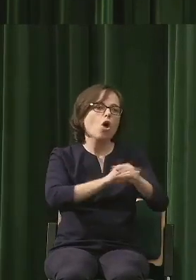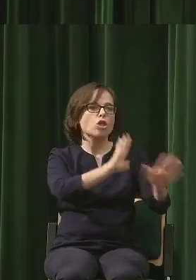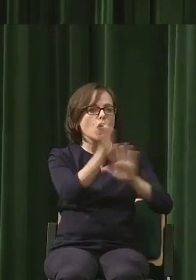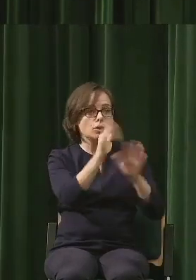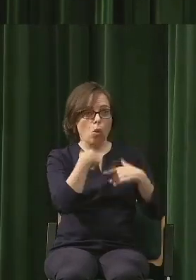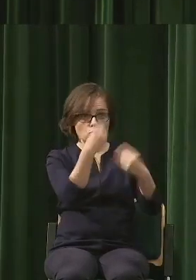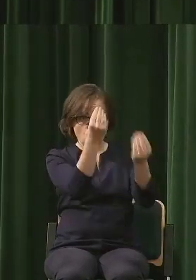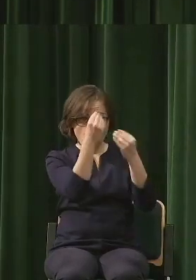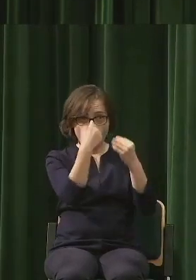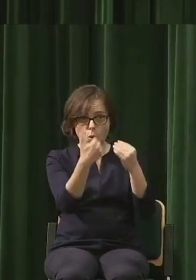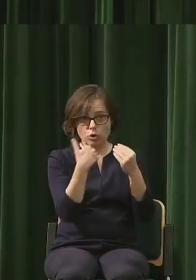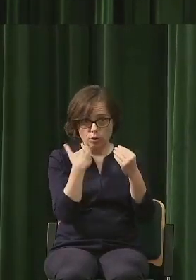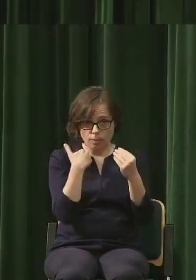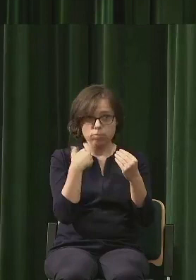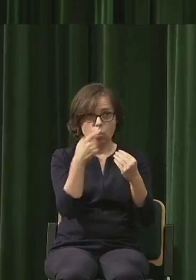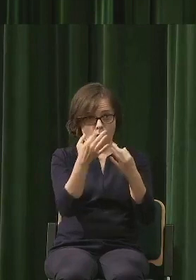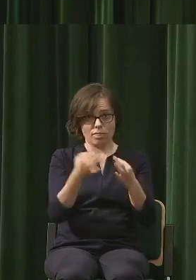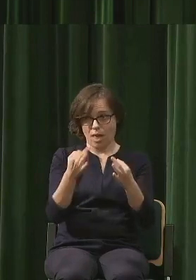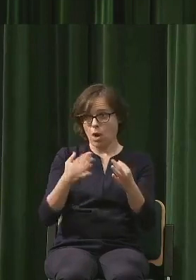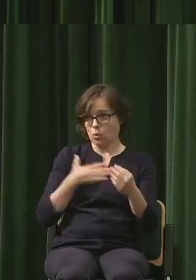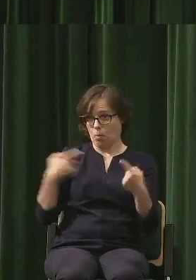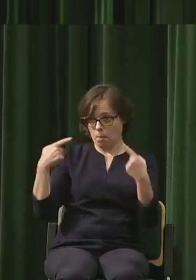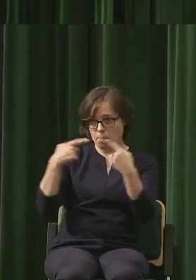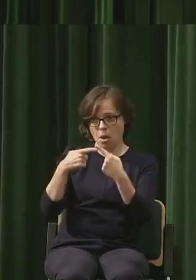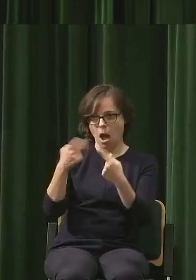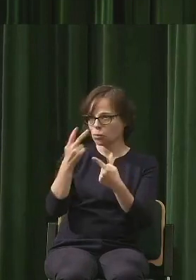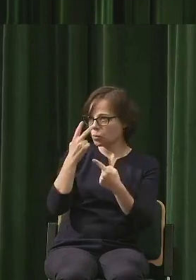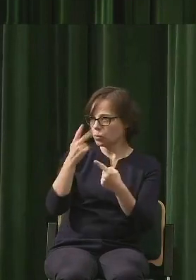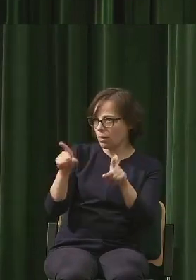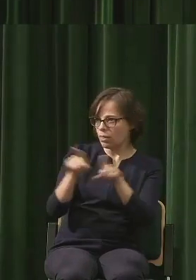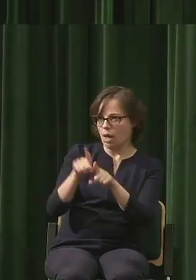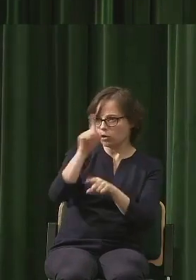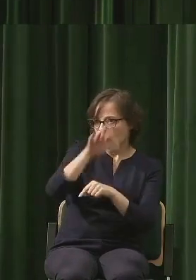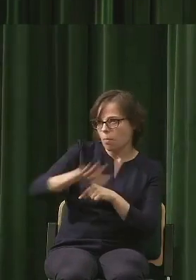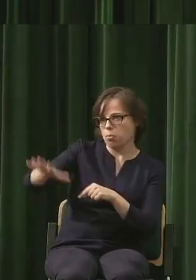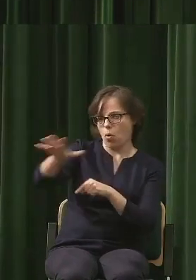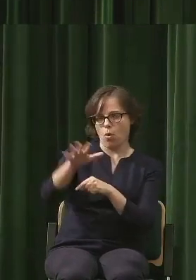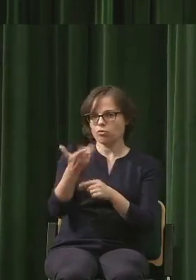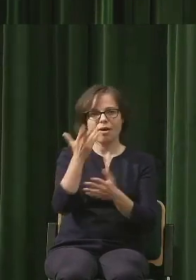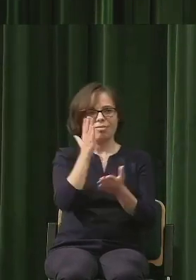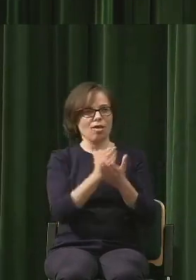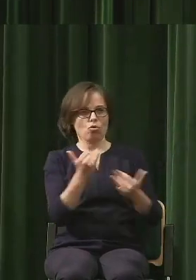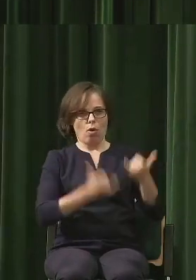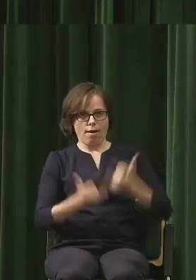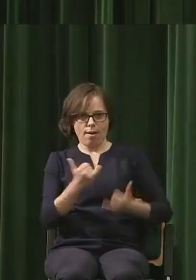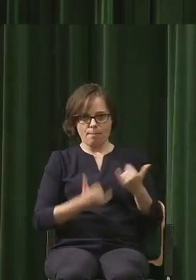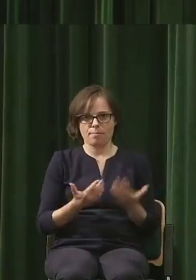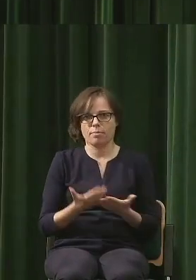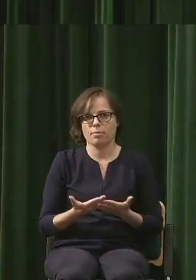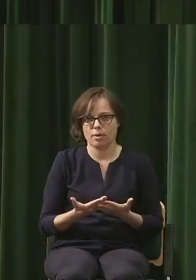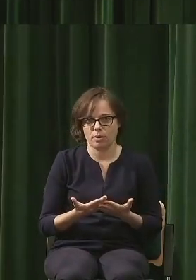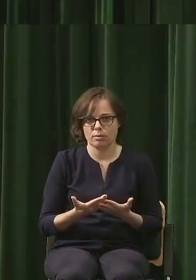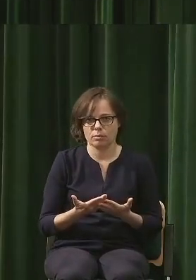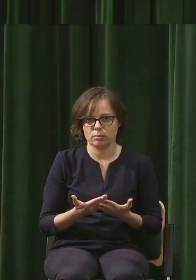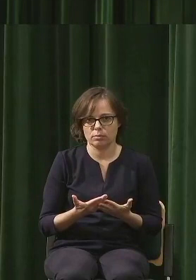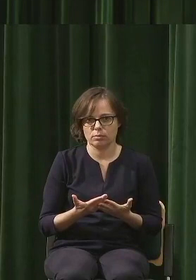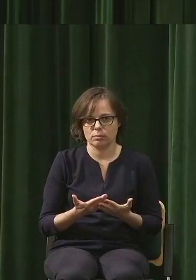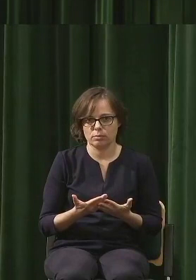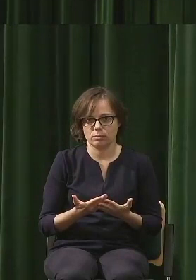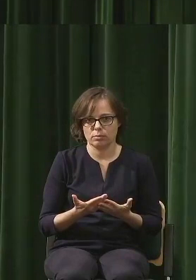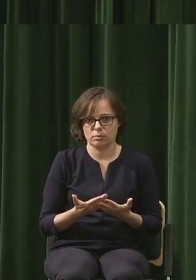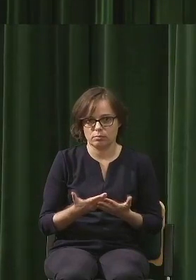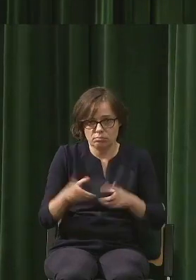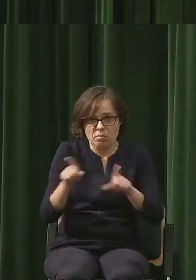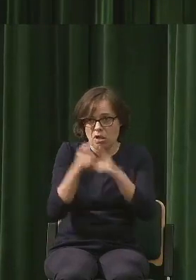ważne, nadaje się do interpretowania właśnie pewnych rzeczy poza dyscypliny, której tego